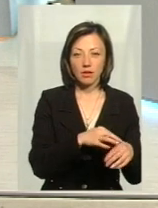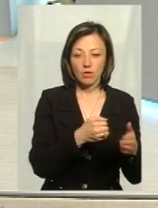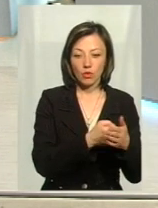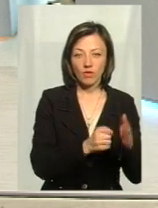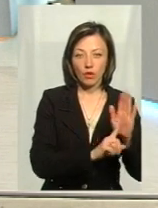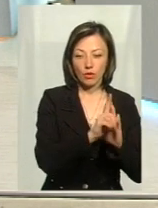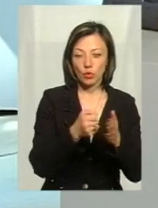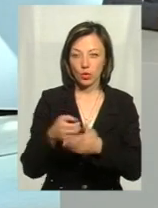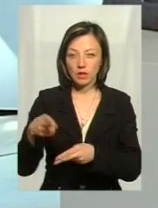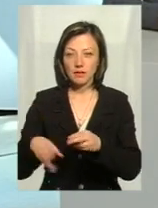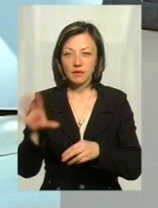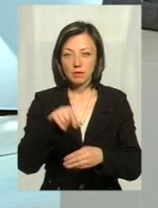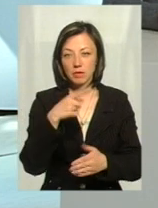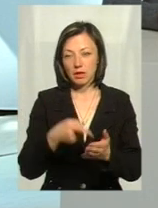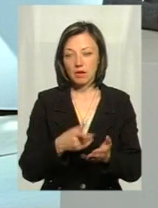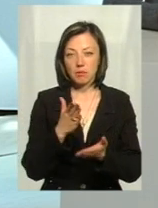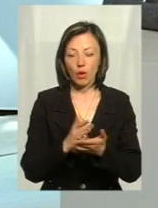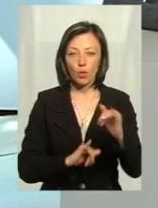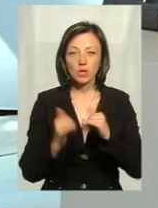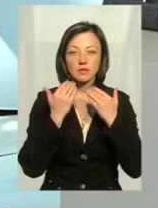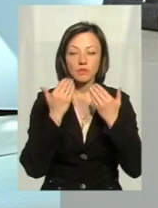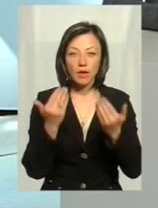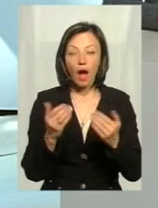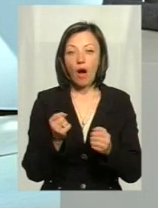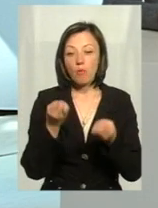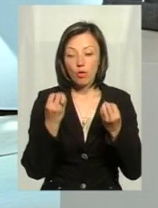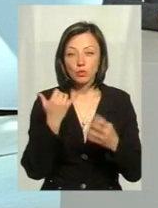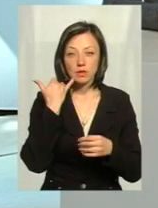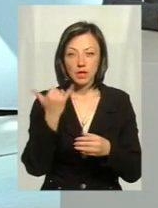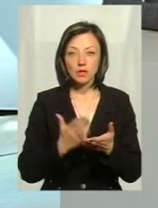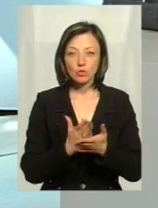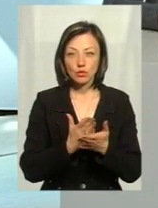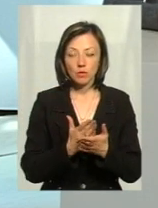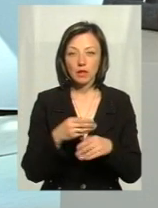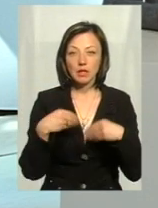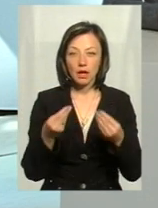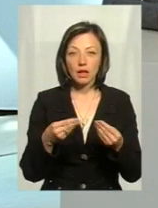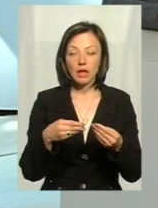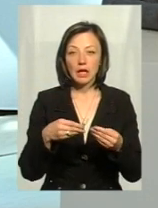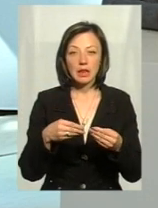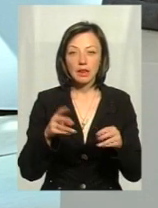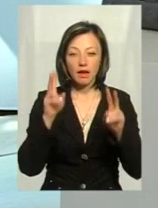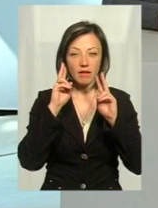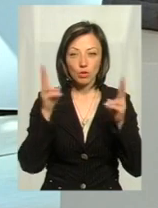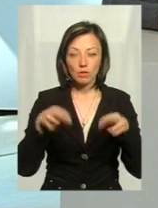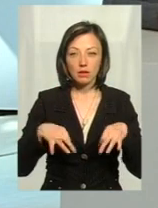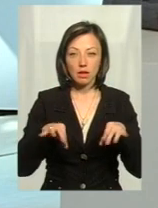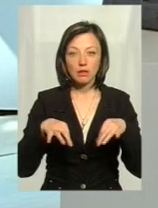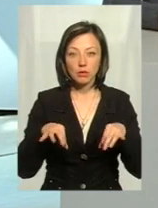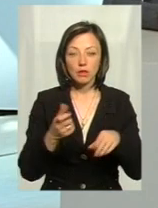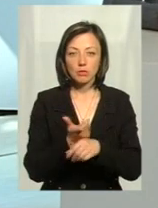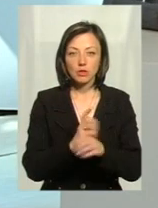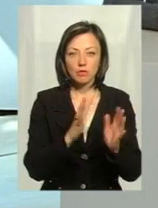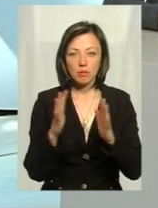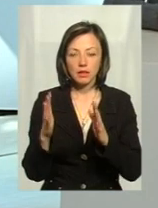Б. Всі питання ви маєте до того звернути. Але коли ви просто зателефонували на службу, вам надали якийсь невідомий транспортний засіб. А в більшості